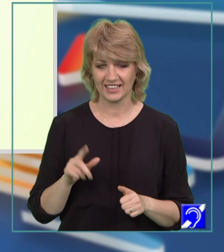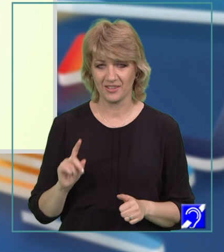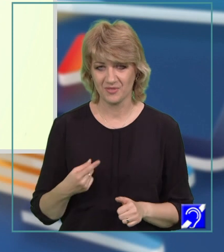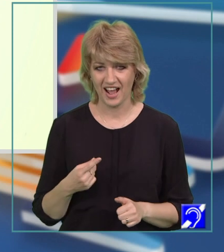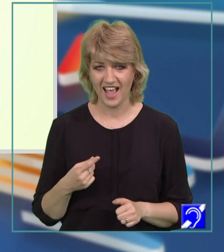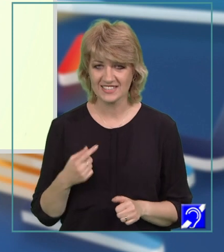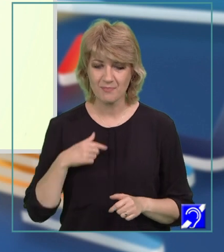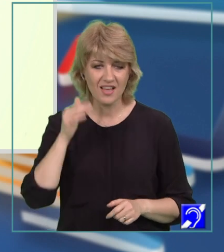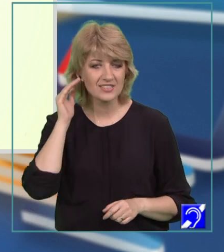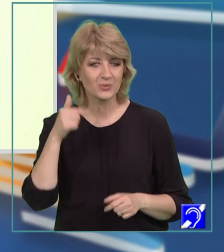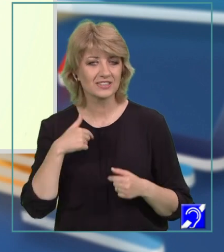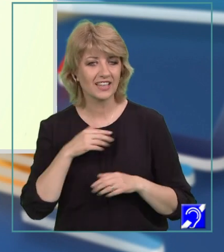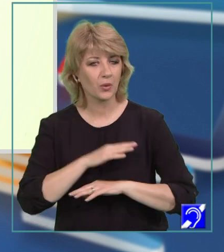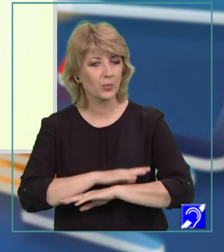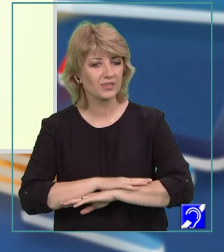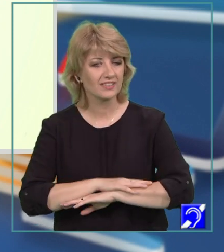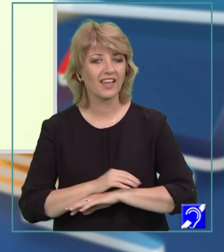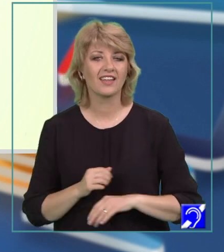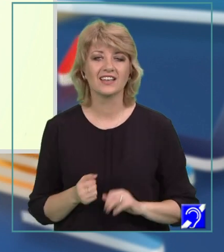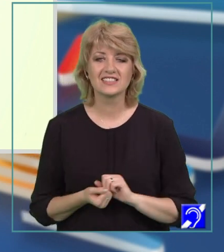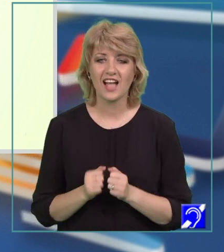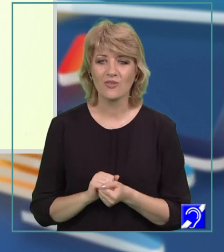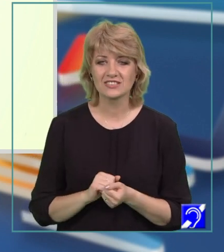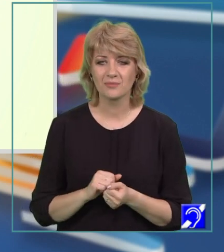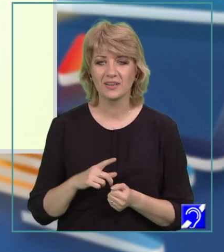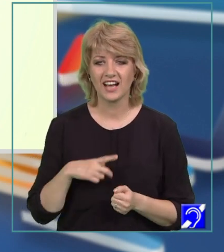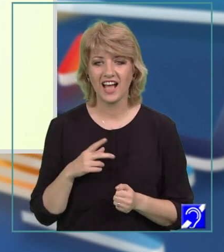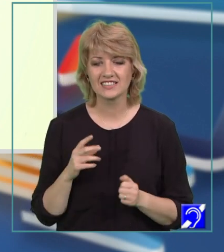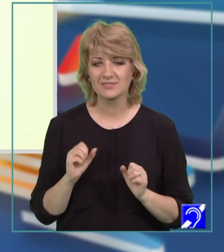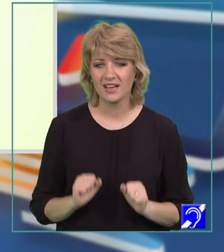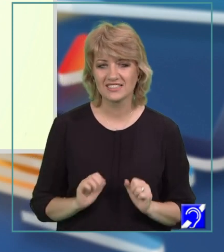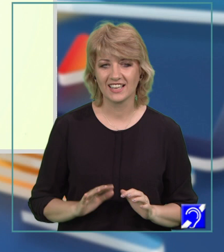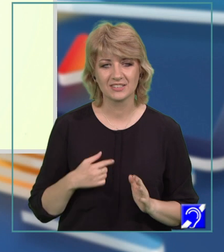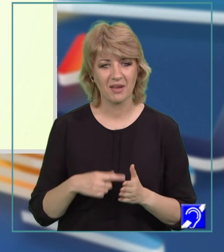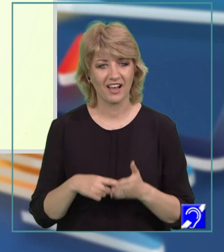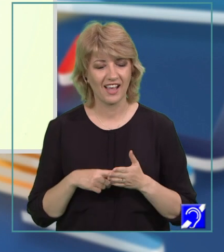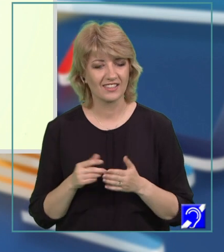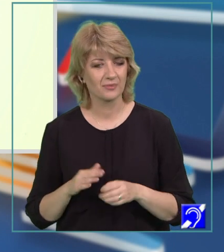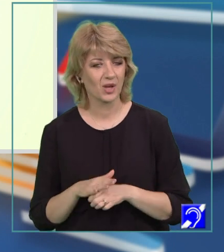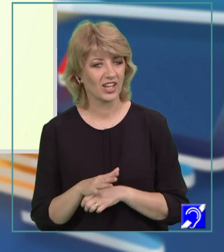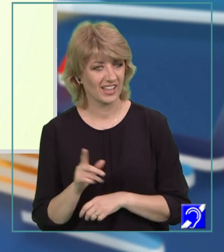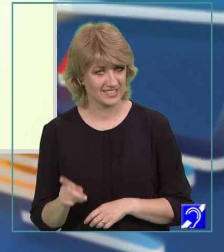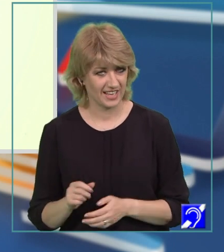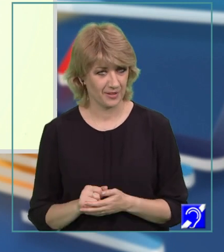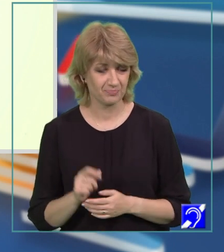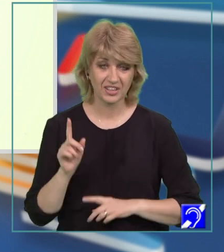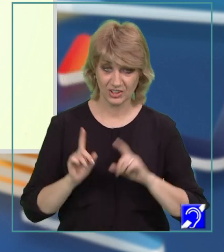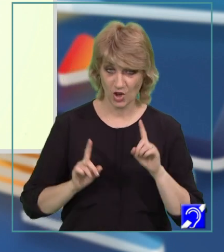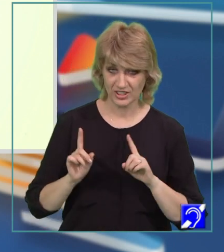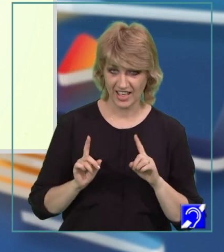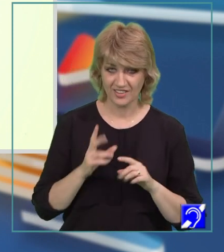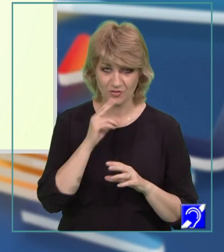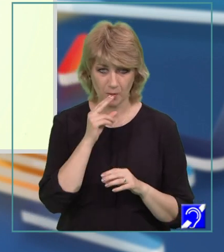ca să mă asculte cu minte sau ca să mă reție și să-mi arate progresele. Câteodată